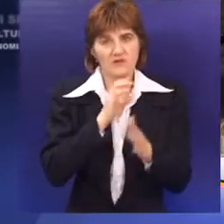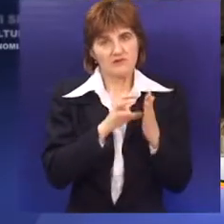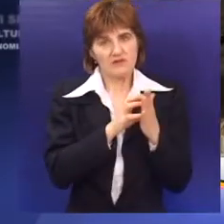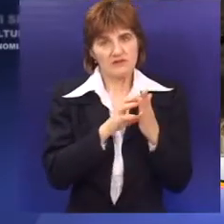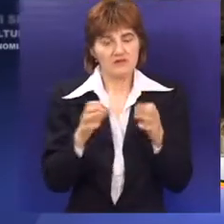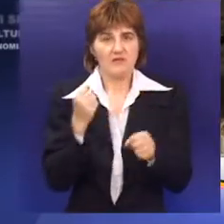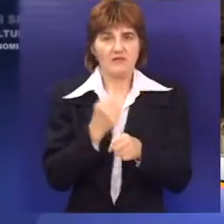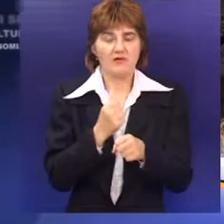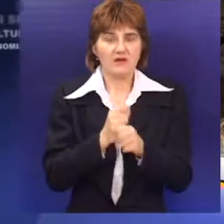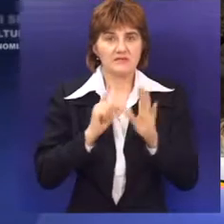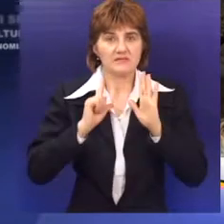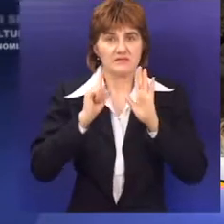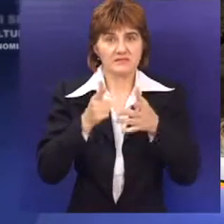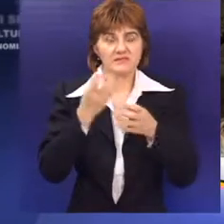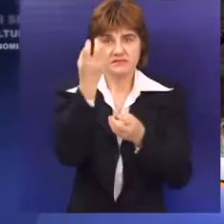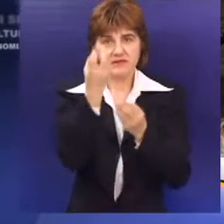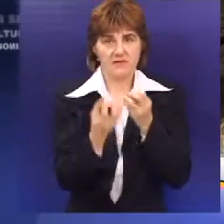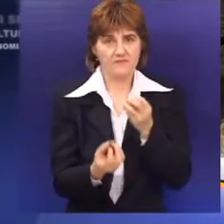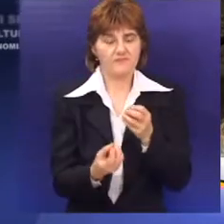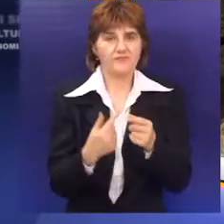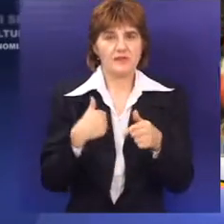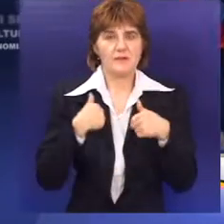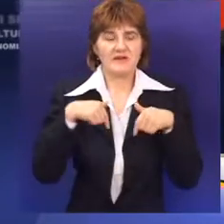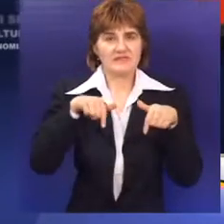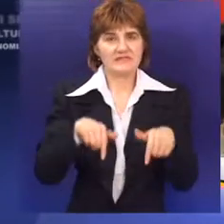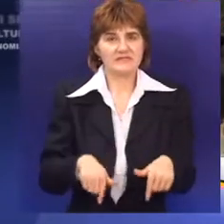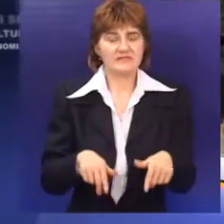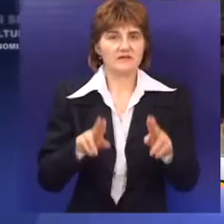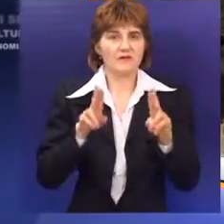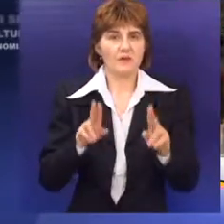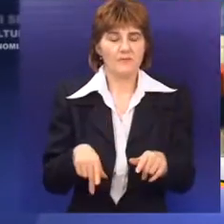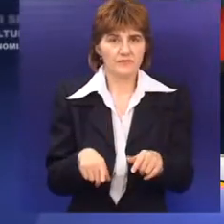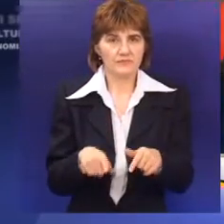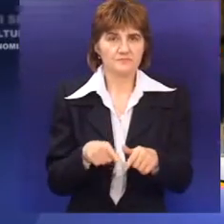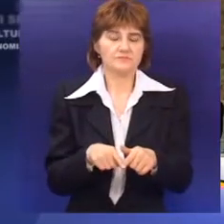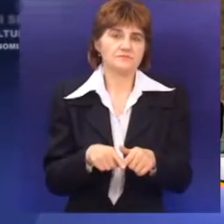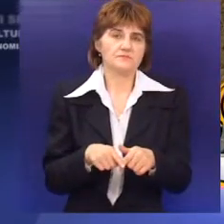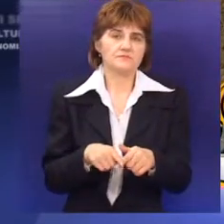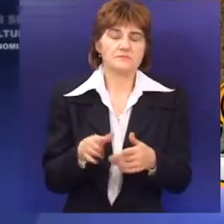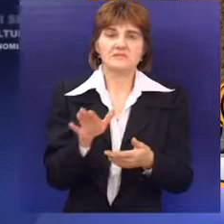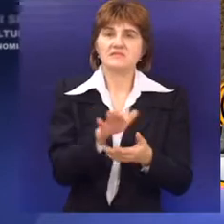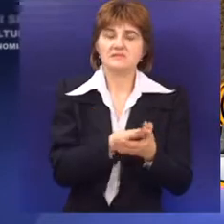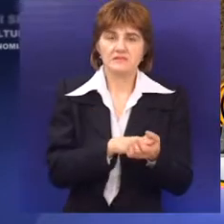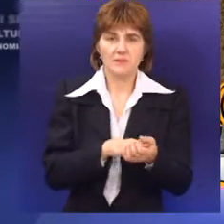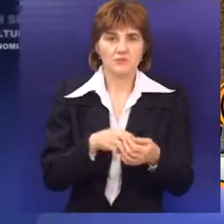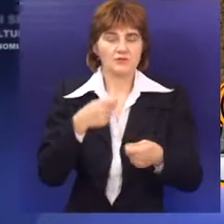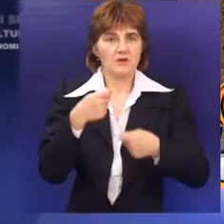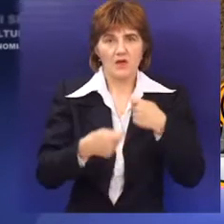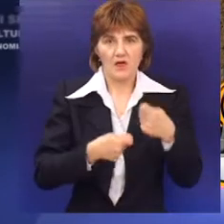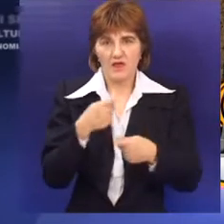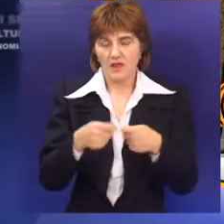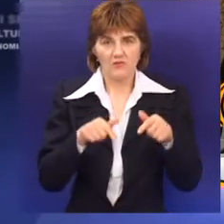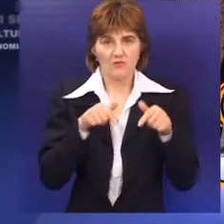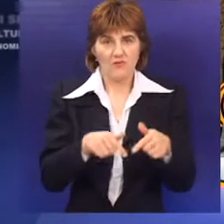izgradnju kolektora 7, što je uređeno ove godine. Mi smo sada u prilici da započnemo sa radovima